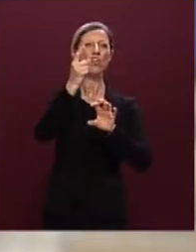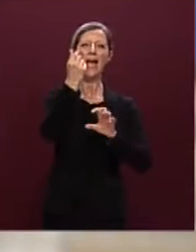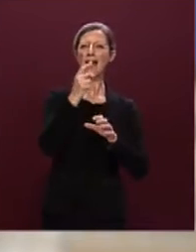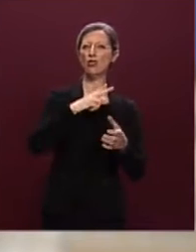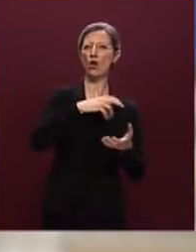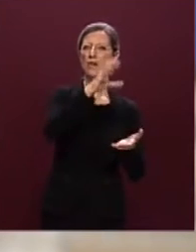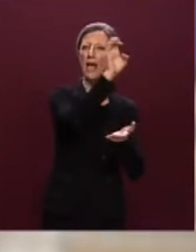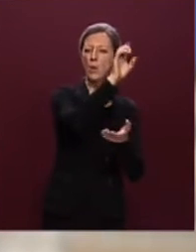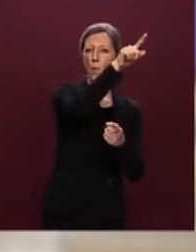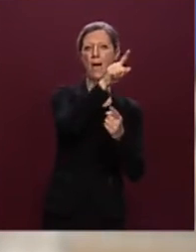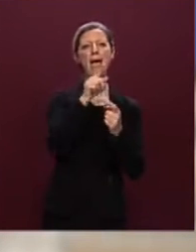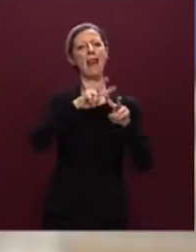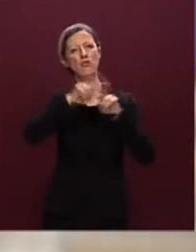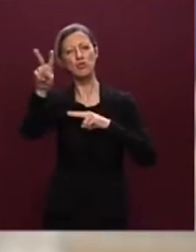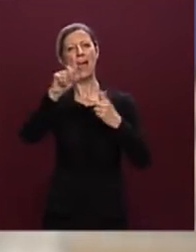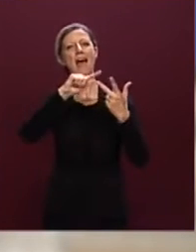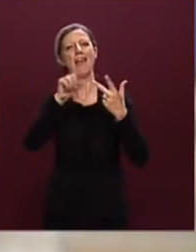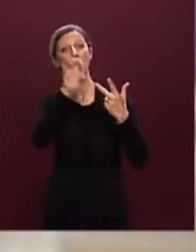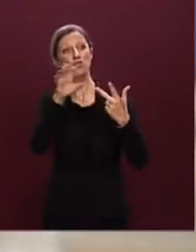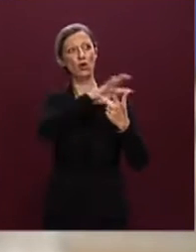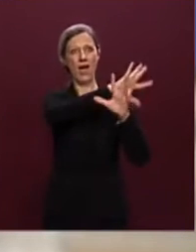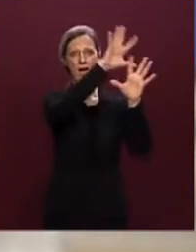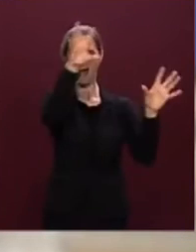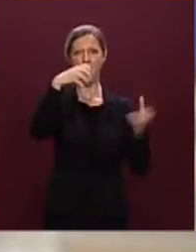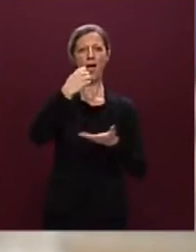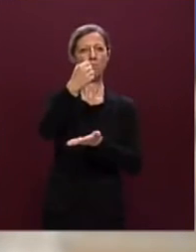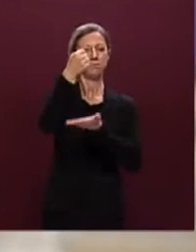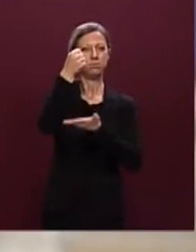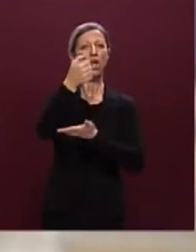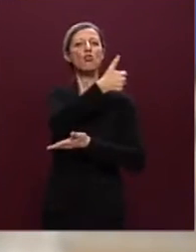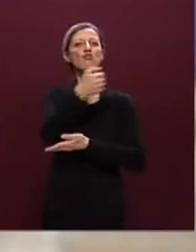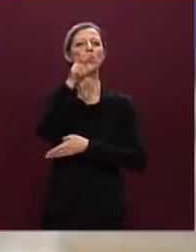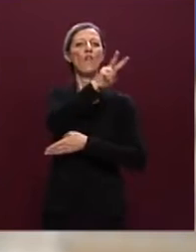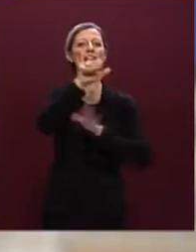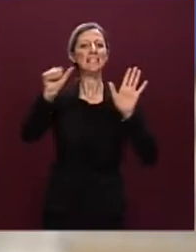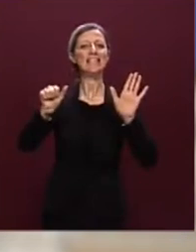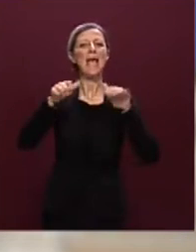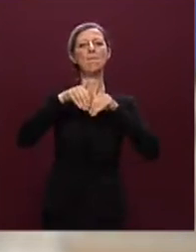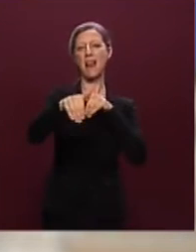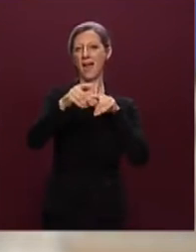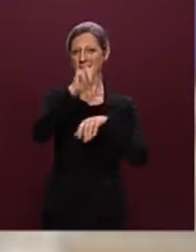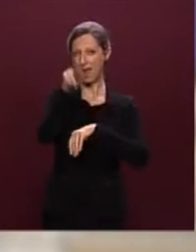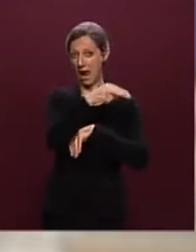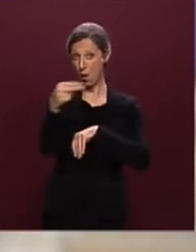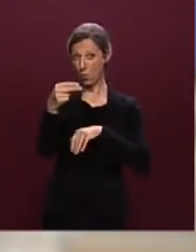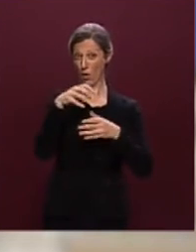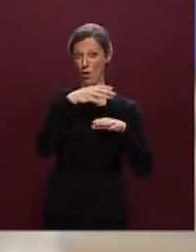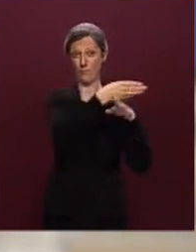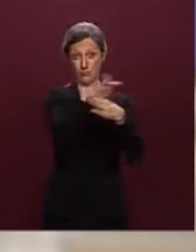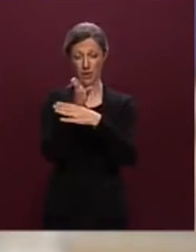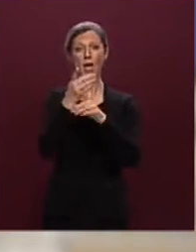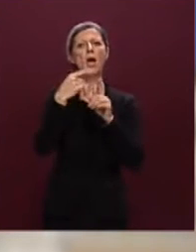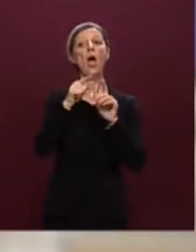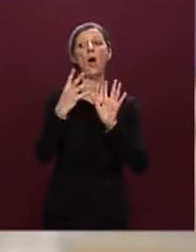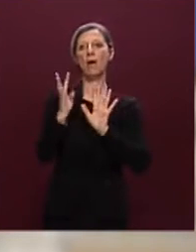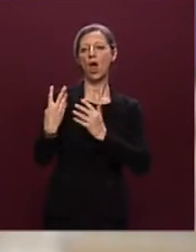nazionali e regionali, una cifra complessiva di 126 miliardi di euro e che, dopo nove